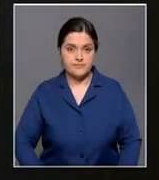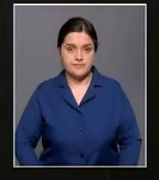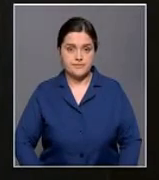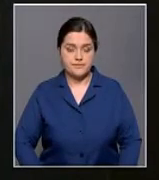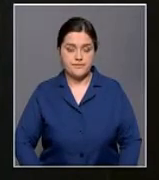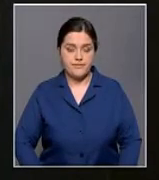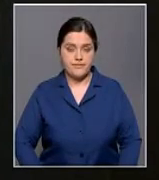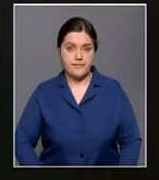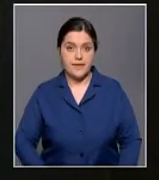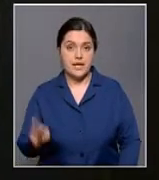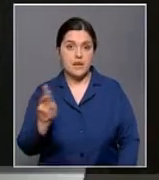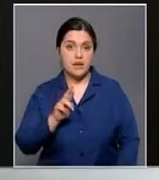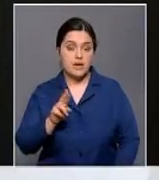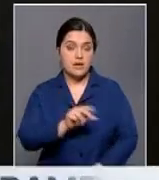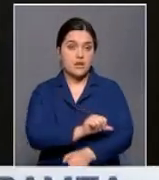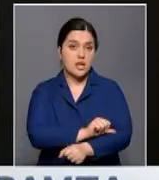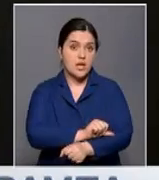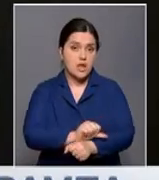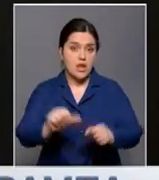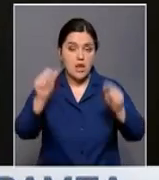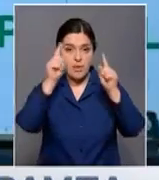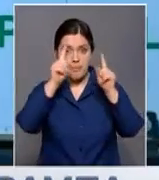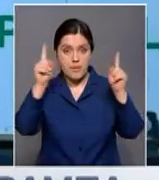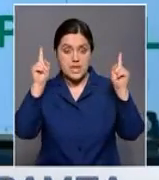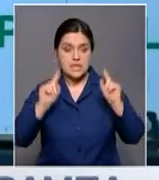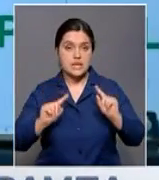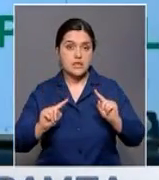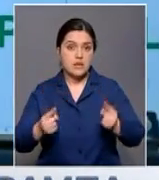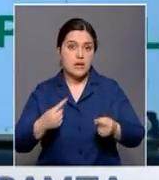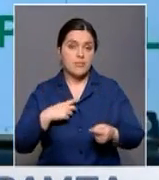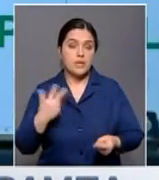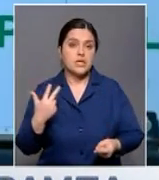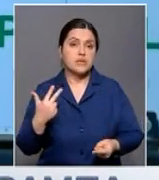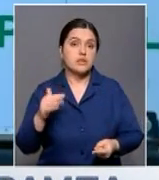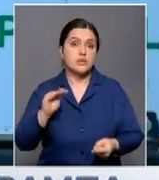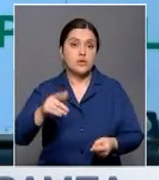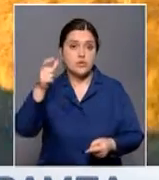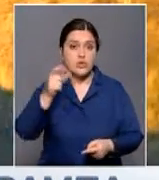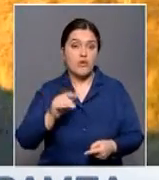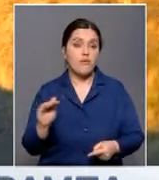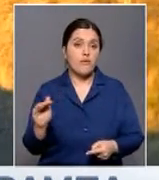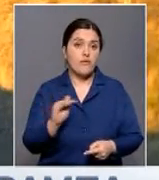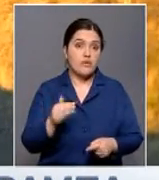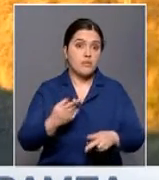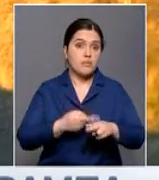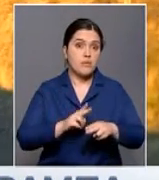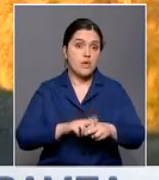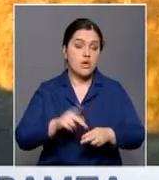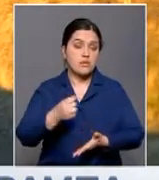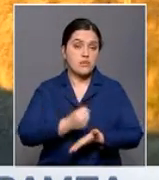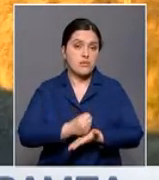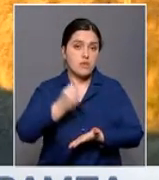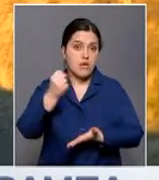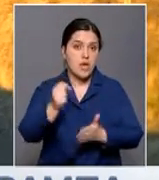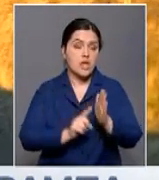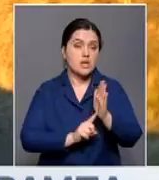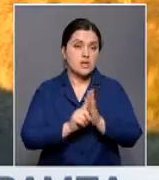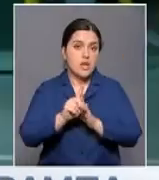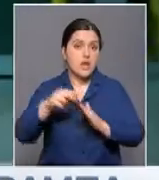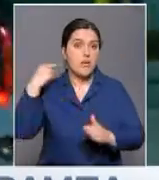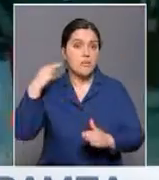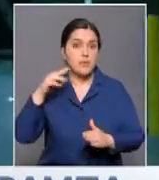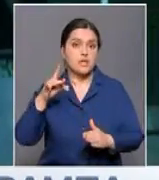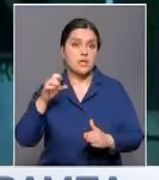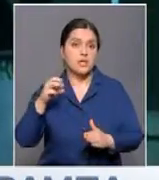Если в январе на границе с Мексикой задержали более 30 тысяч человек, то в феврале, когда пост президента США уже занимал